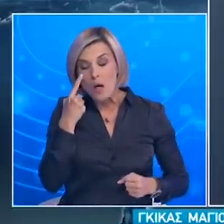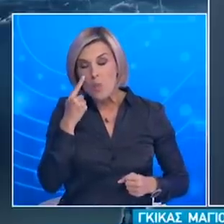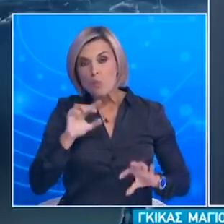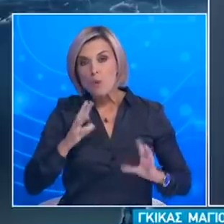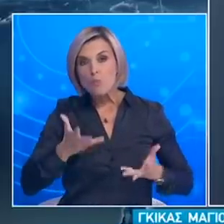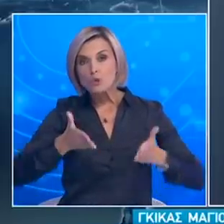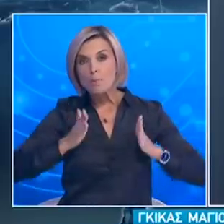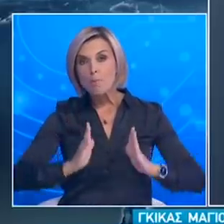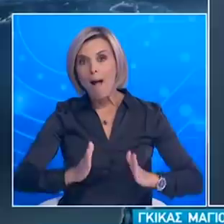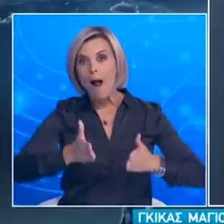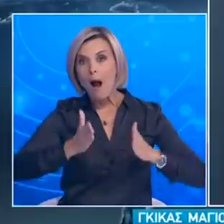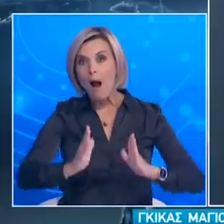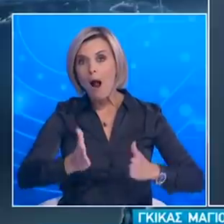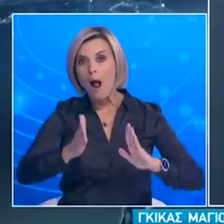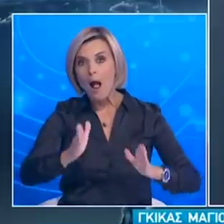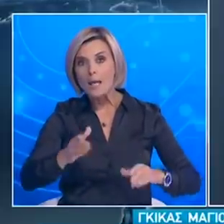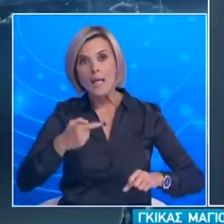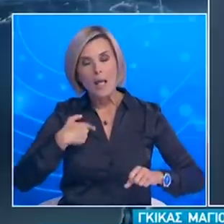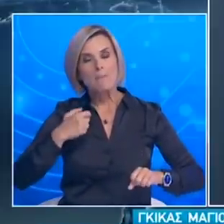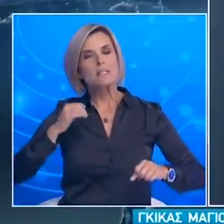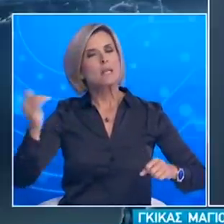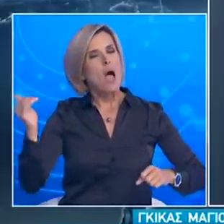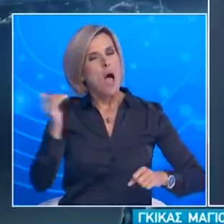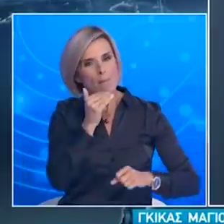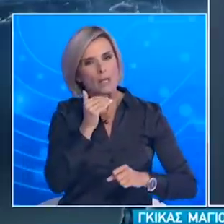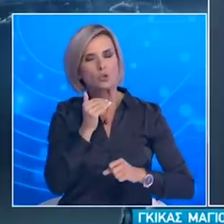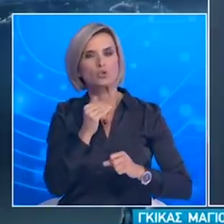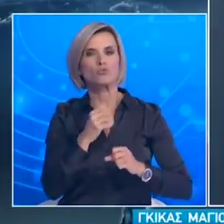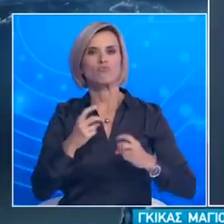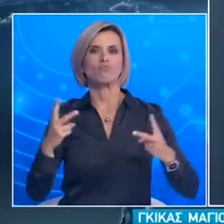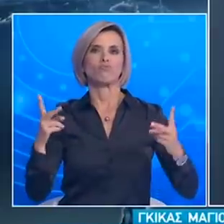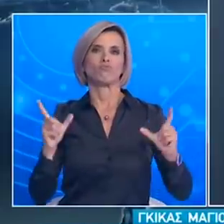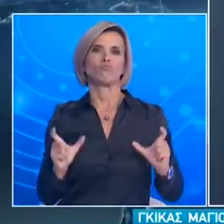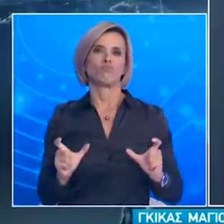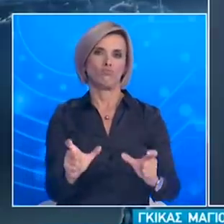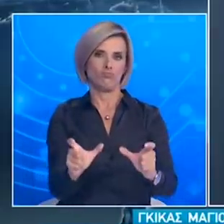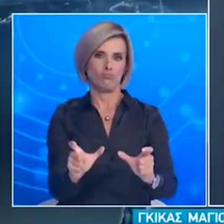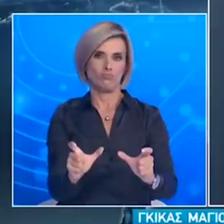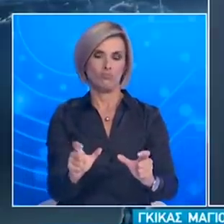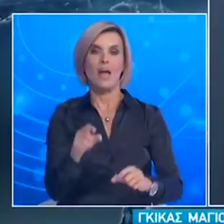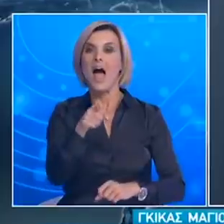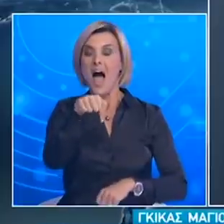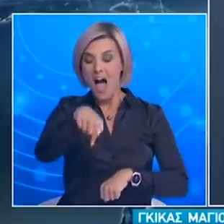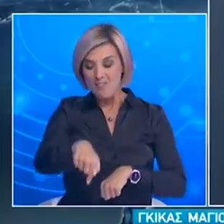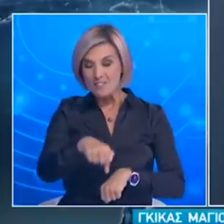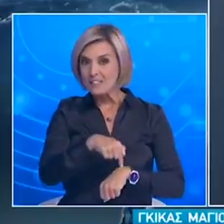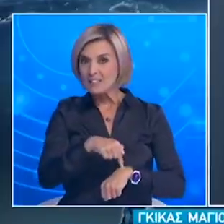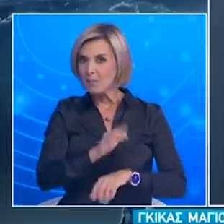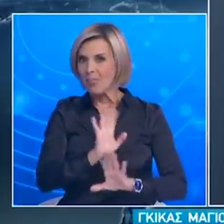σταματήσουμε τη διασπορά του ιού Απέχουμε αυτή τη στιγμή αρκετά από οποιαδήποτε τέτοιο σενάριο